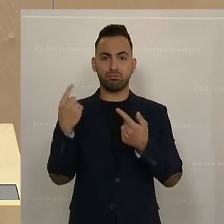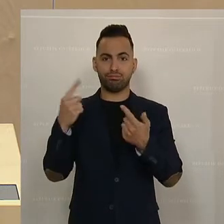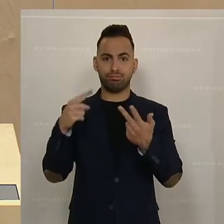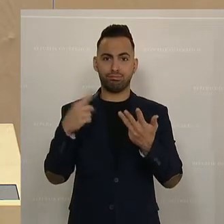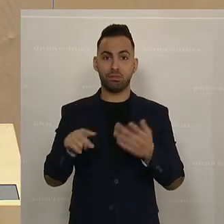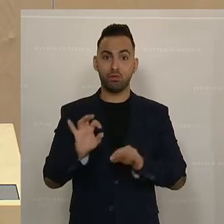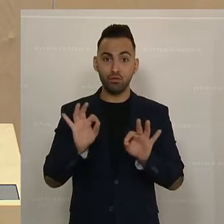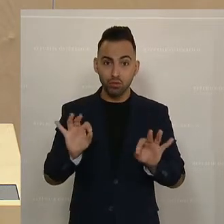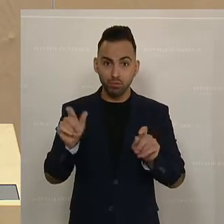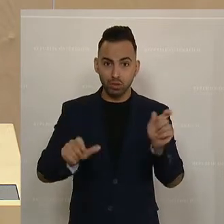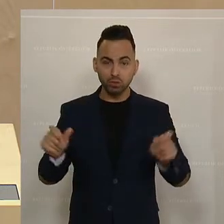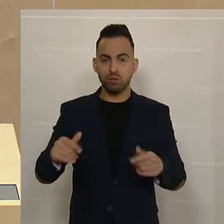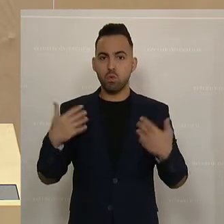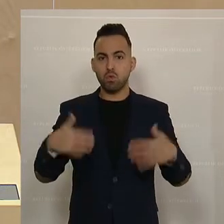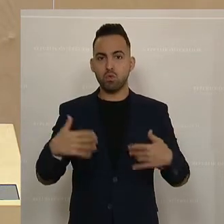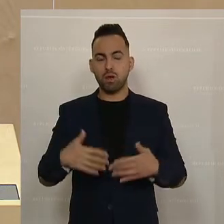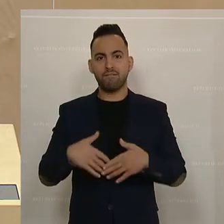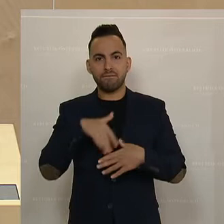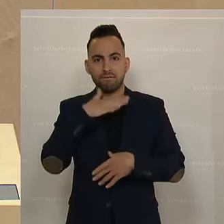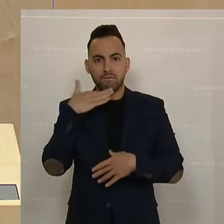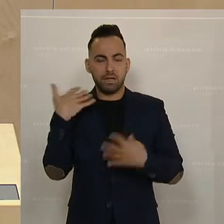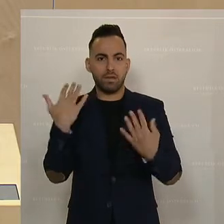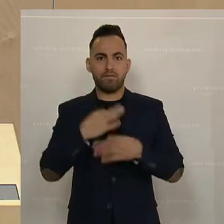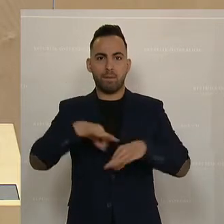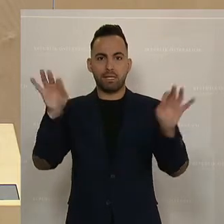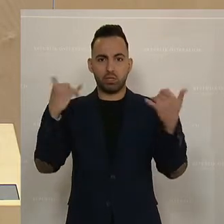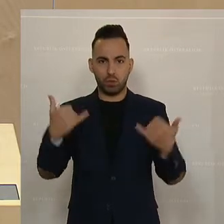sie bedeutet dieses Paket eine massive Verbesserung.